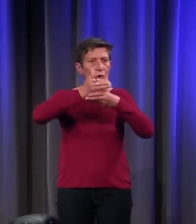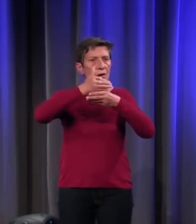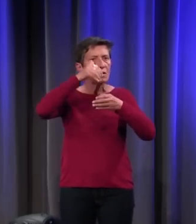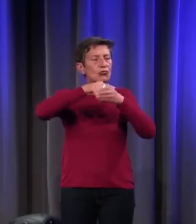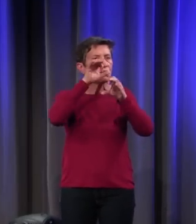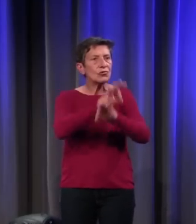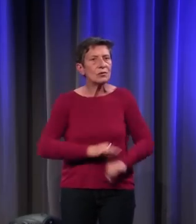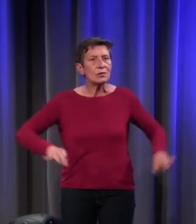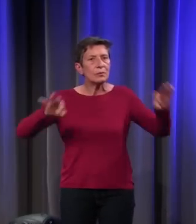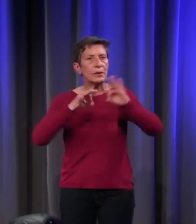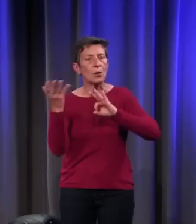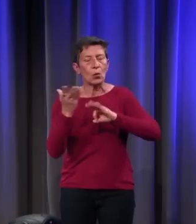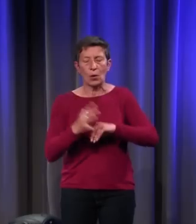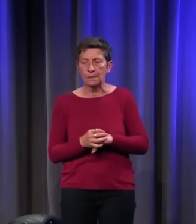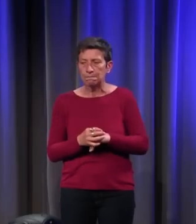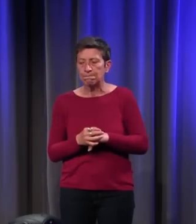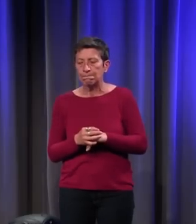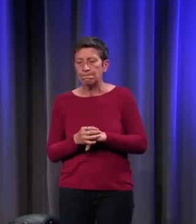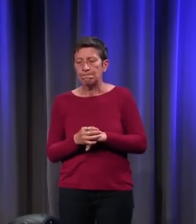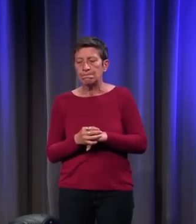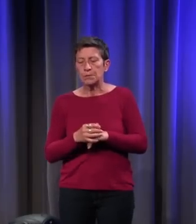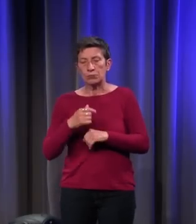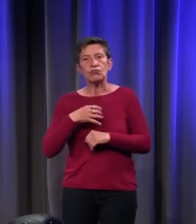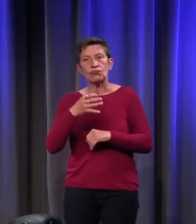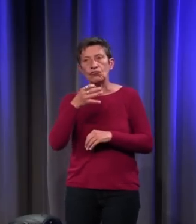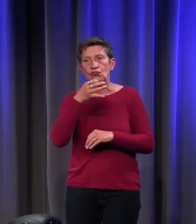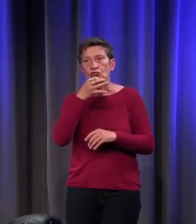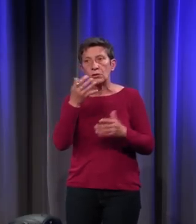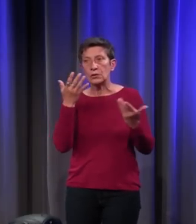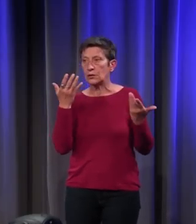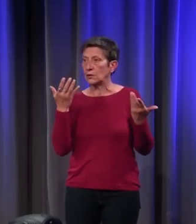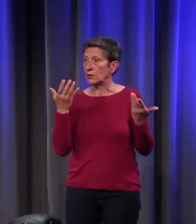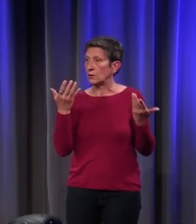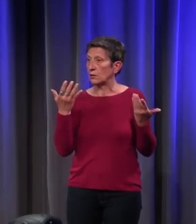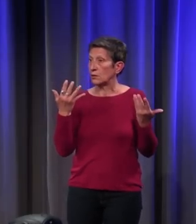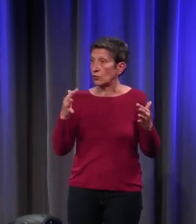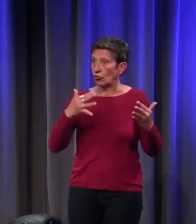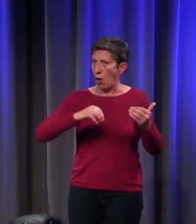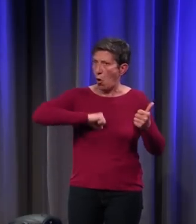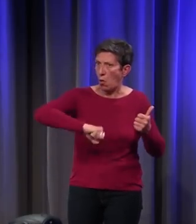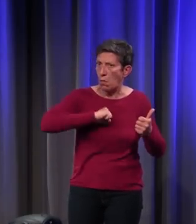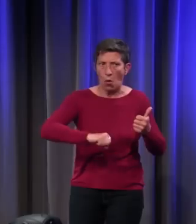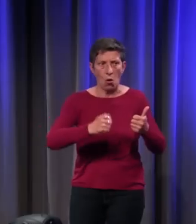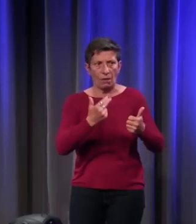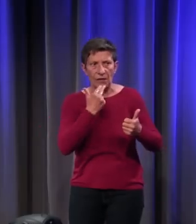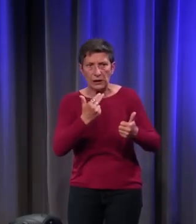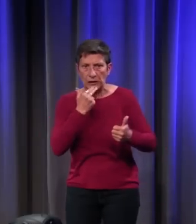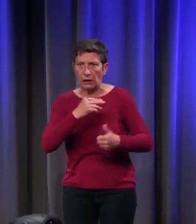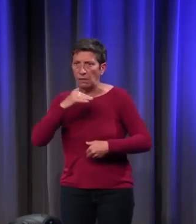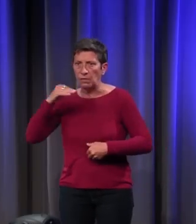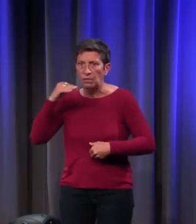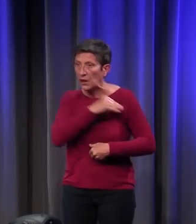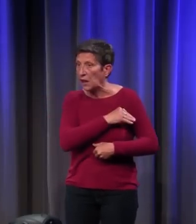fréquent au Moyen Âge ? Je l'ai dit, l'efficacité, le rendement, la vitesse,